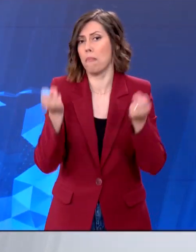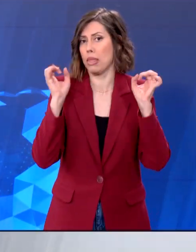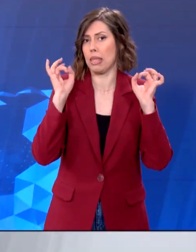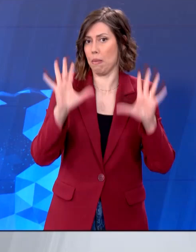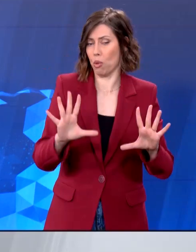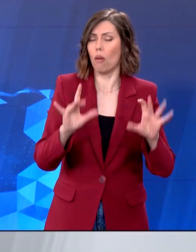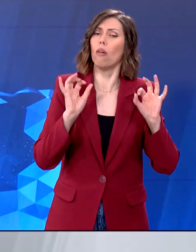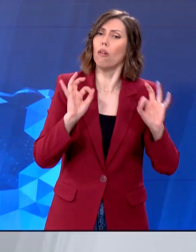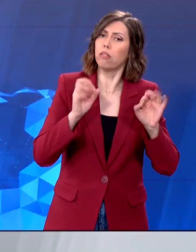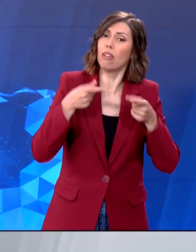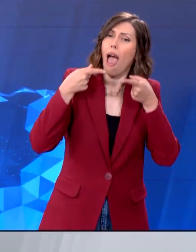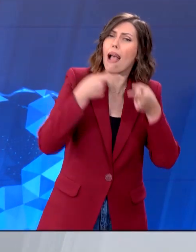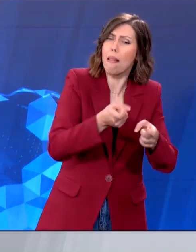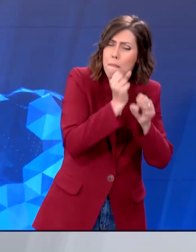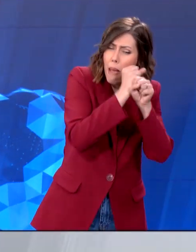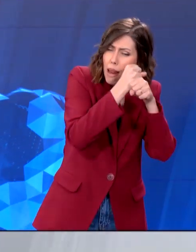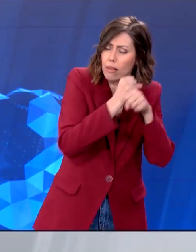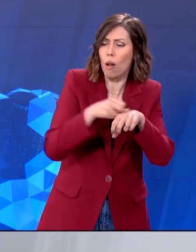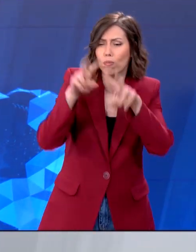Ευχαριστώ.